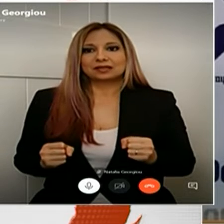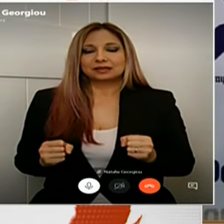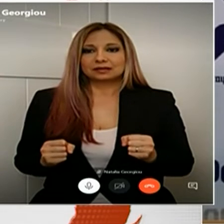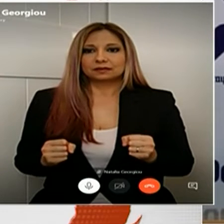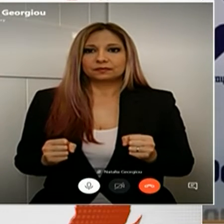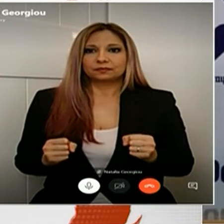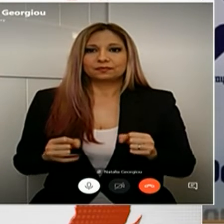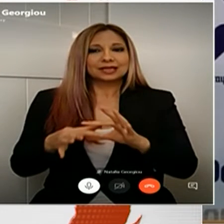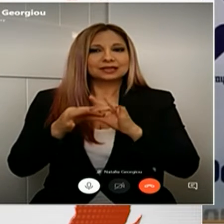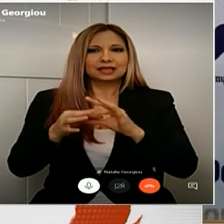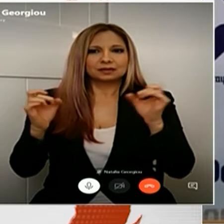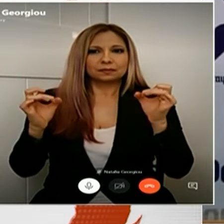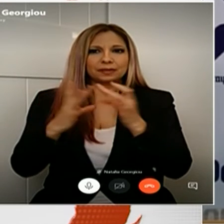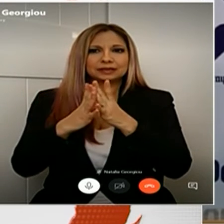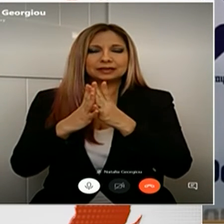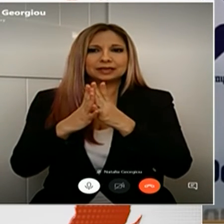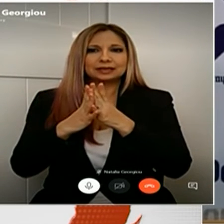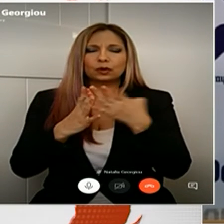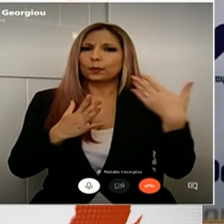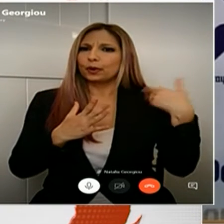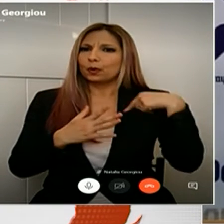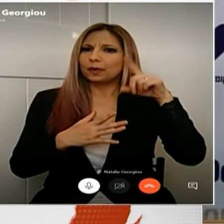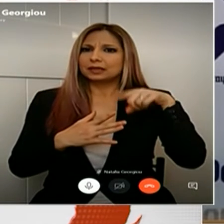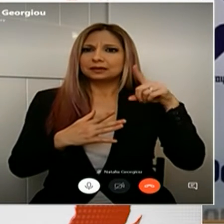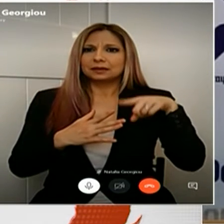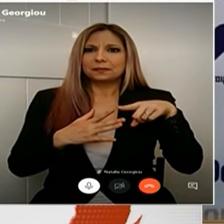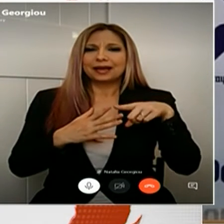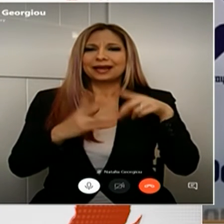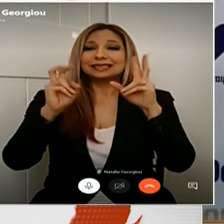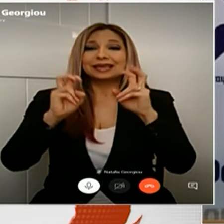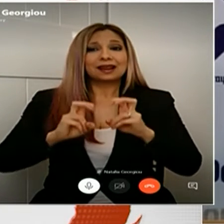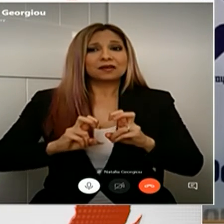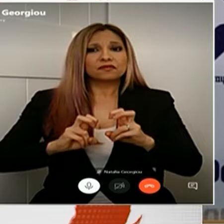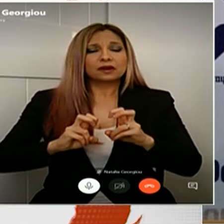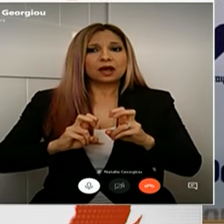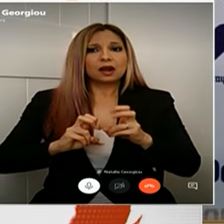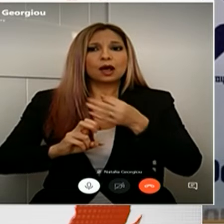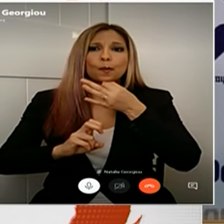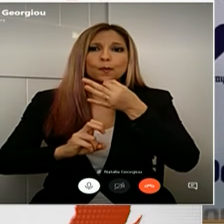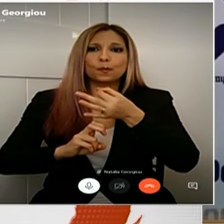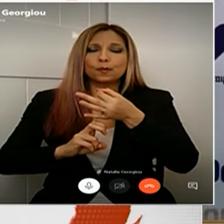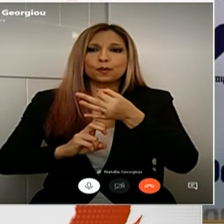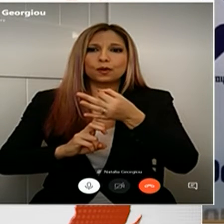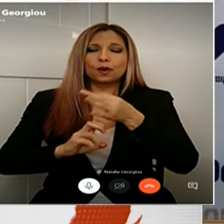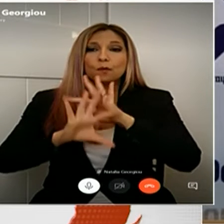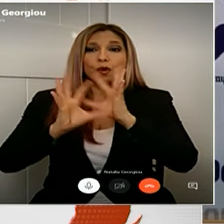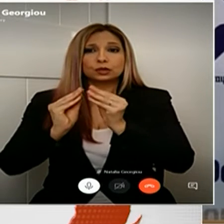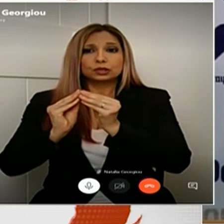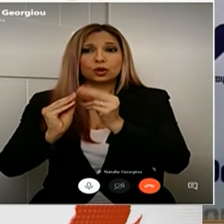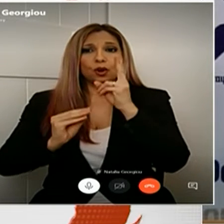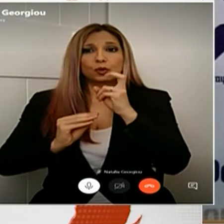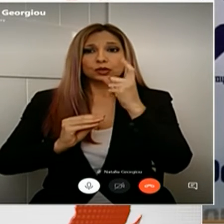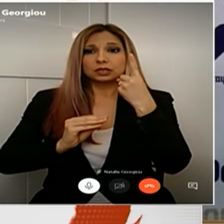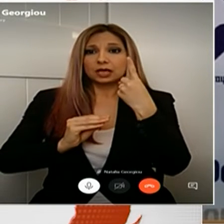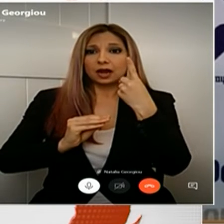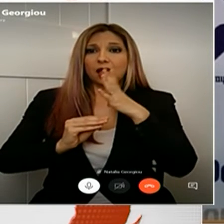περιστατικά που δηλώθηκαν τις προηγούμενες μέρες ως υποδιερεύνηση να αναφέρω ότι από σύνολον 21 άτομα των